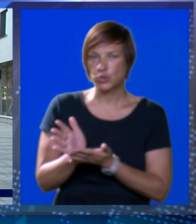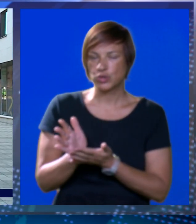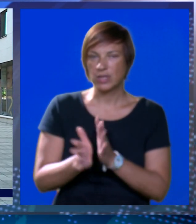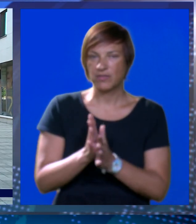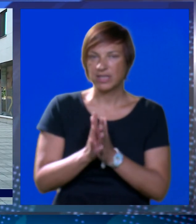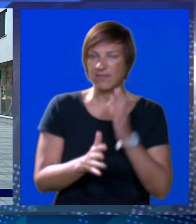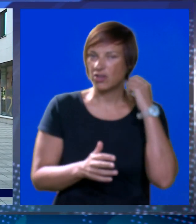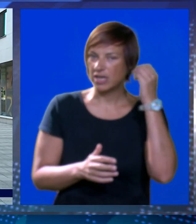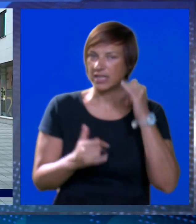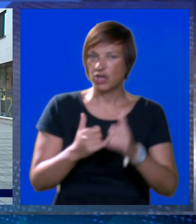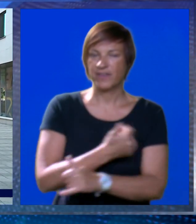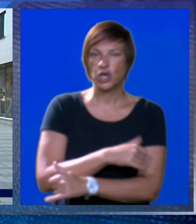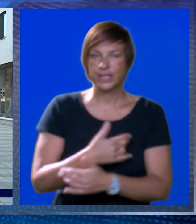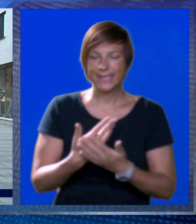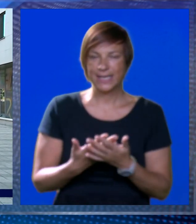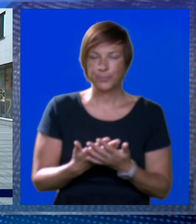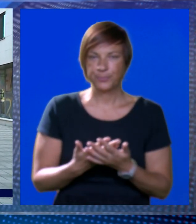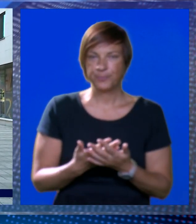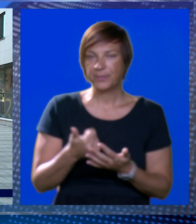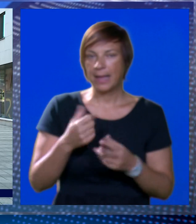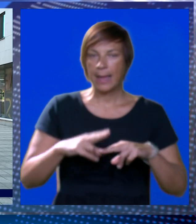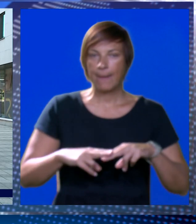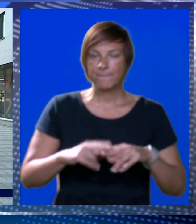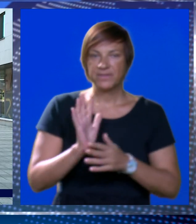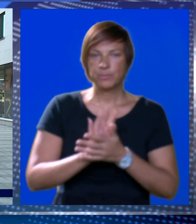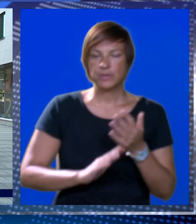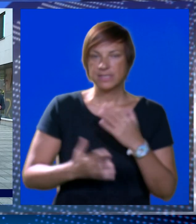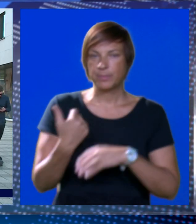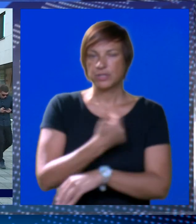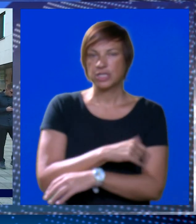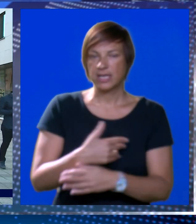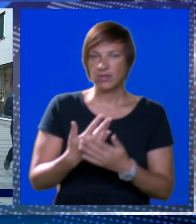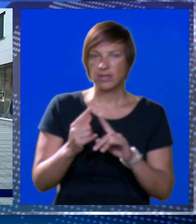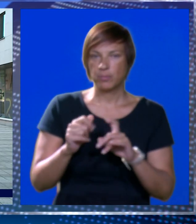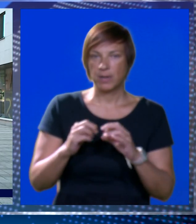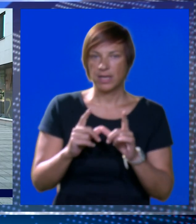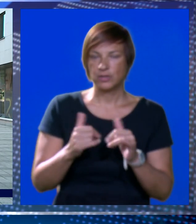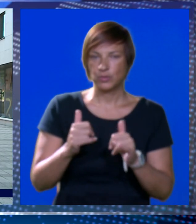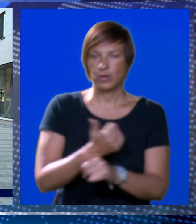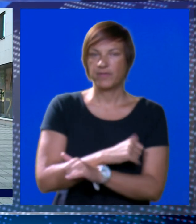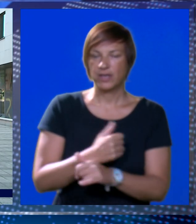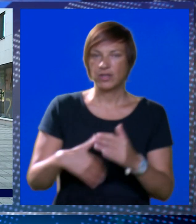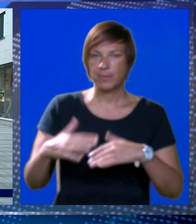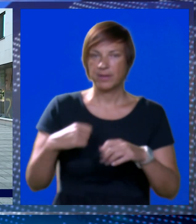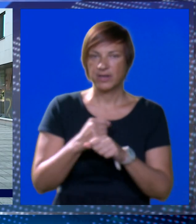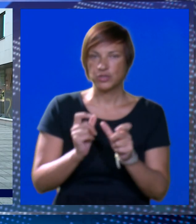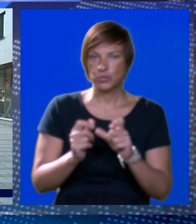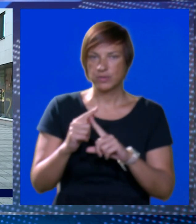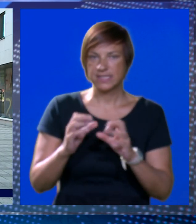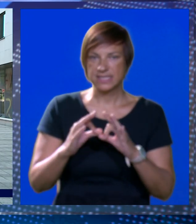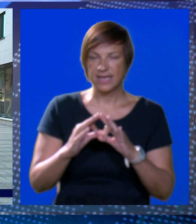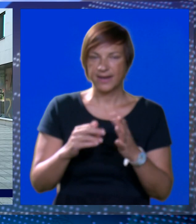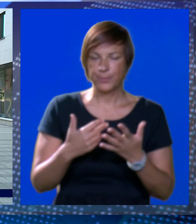sudjelovale u divljo ligi ove godine. Prvi put je to započe to lani, održavalo se u platu. Ove godine se održava na plivalištu